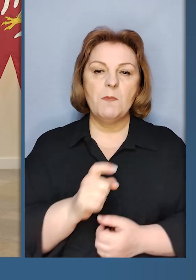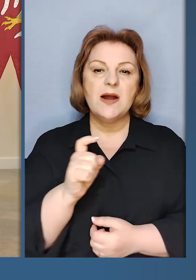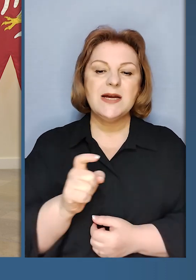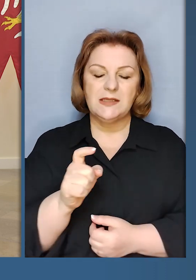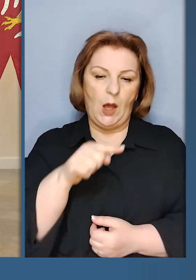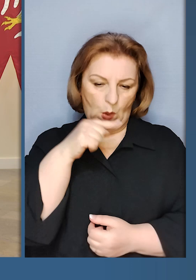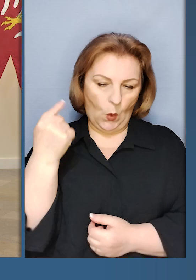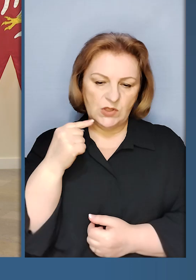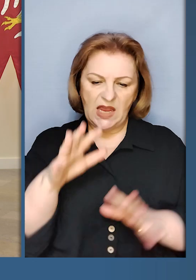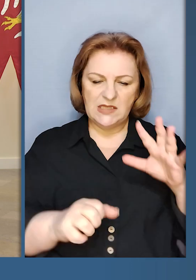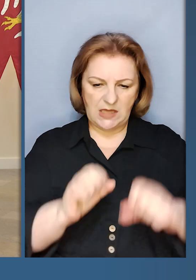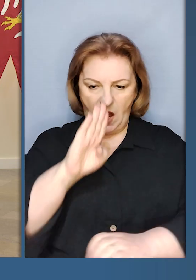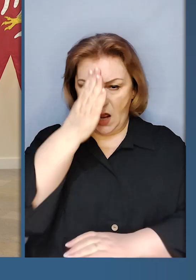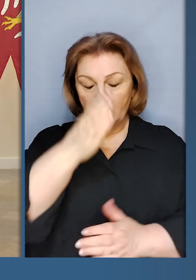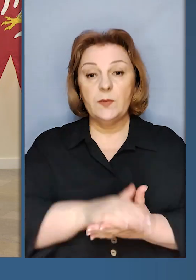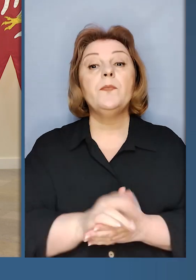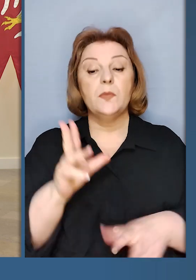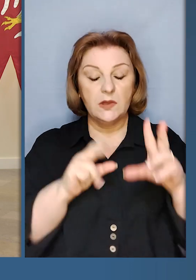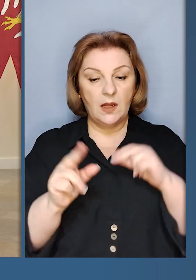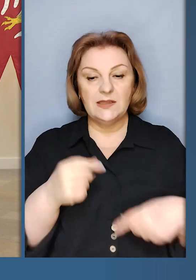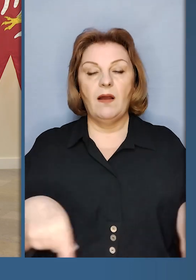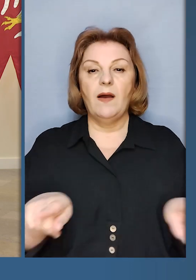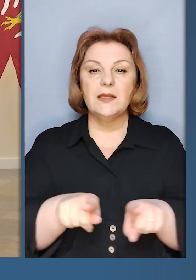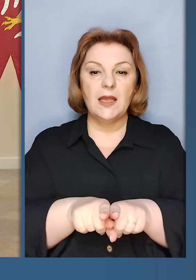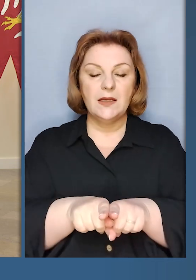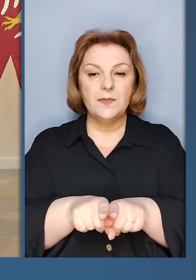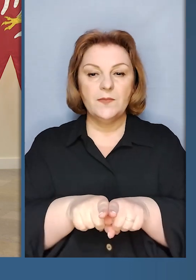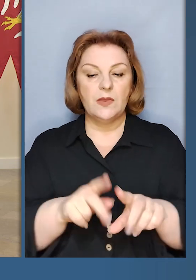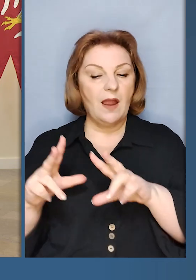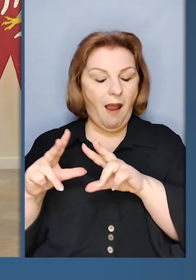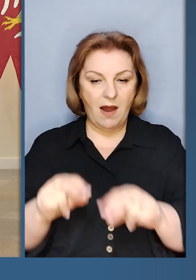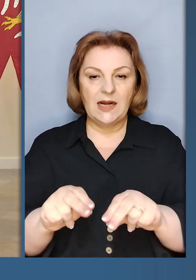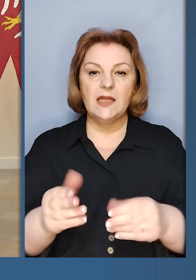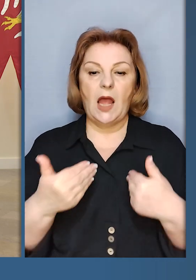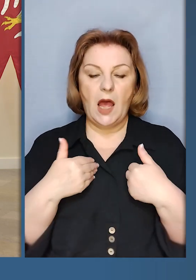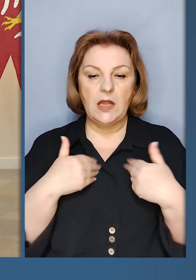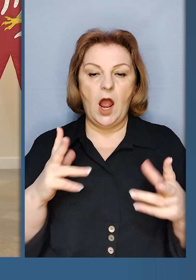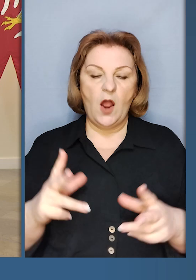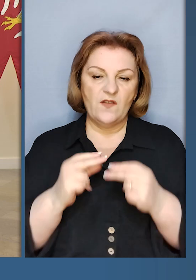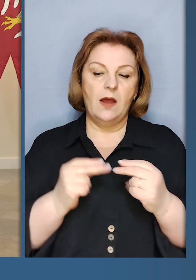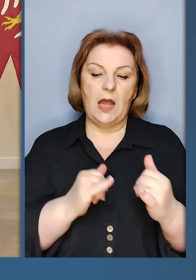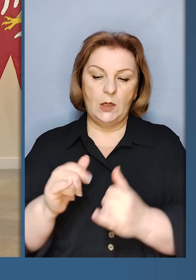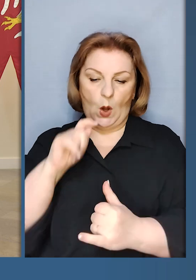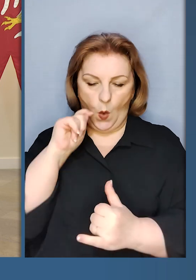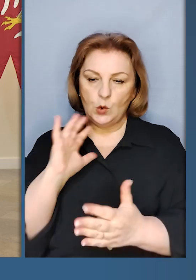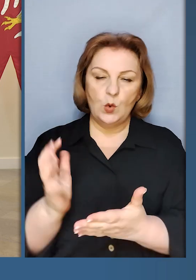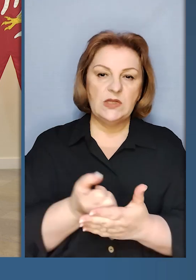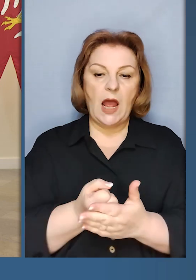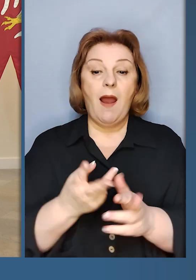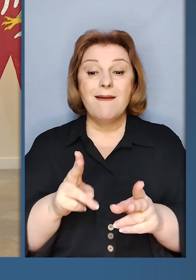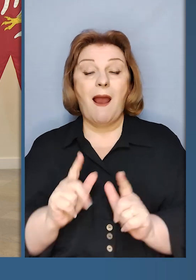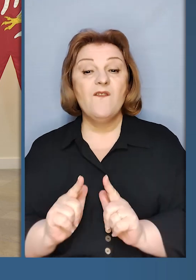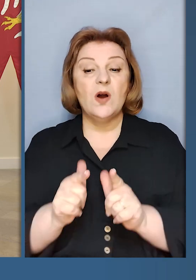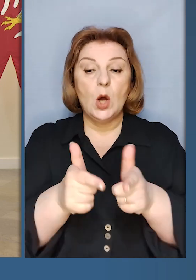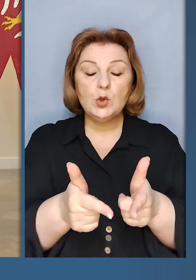російським заграбником. Надіємося, що такі гарантії нам вдасться для України здобути, як